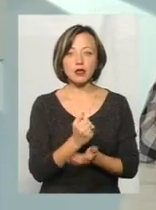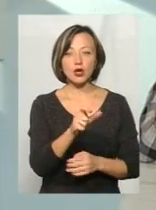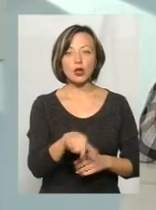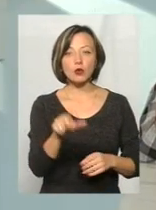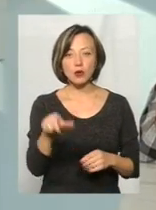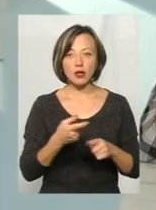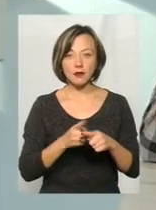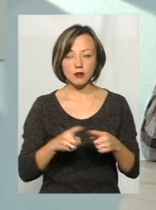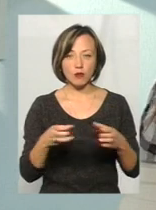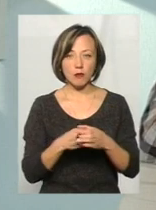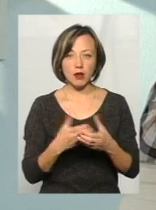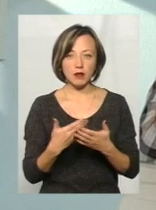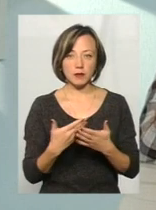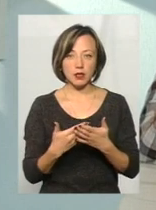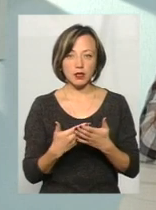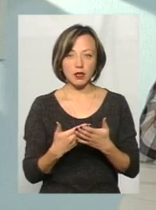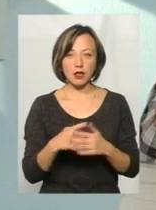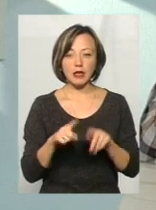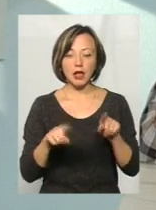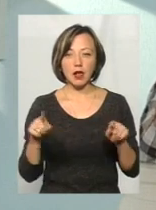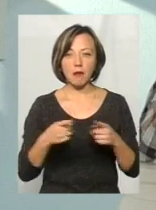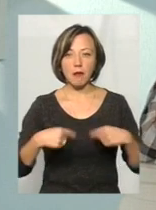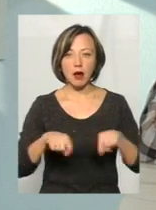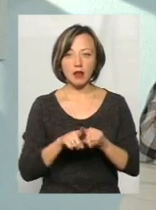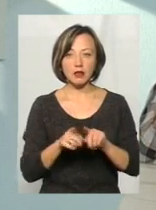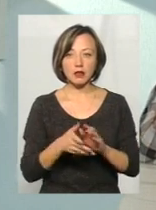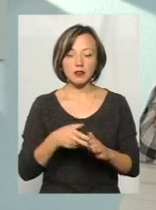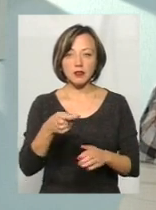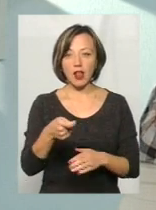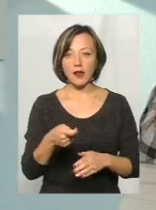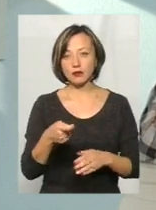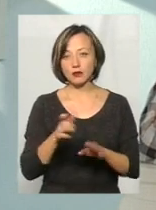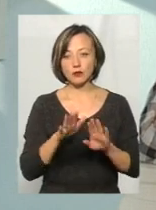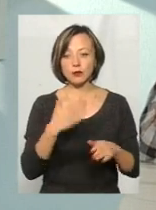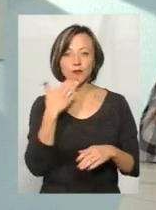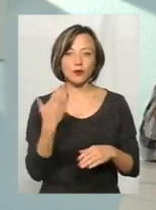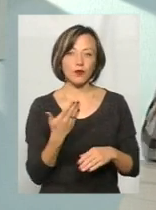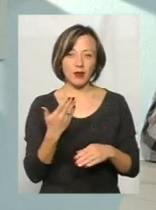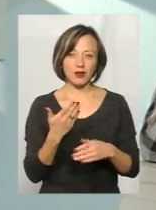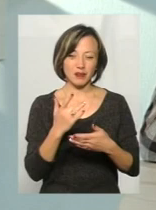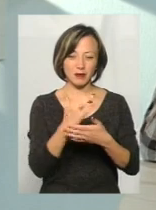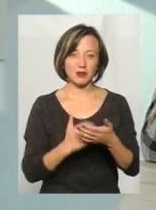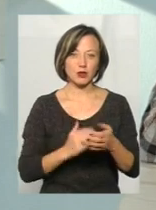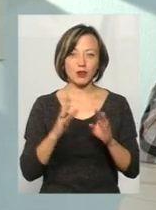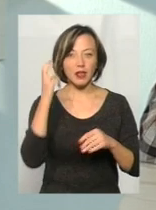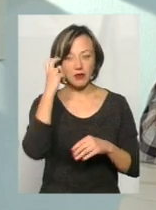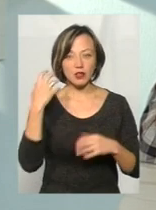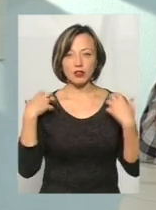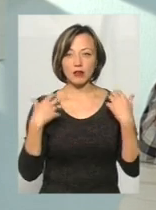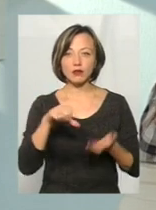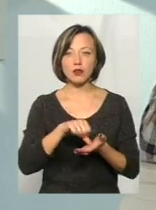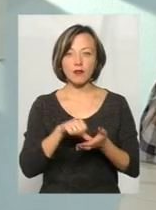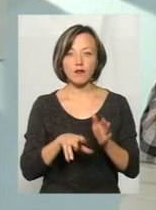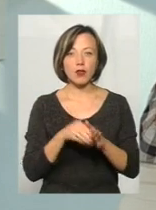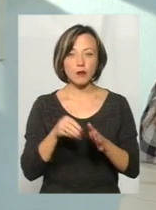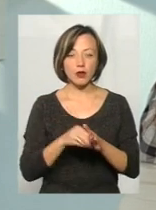в цій громаді. Наприклад, деякі партії виставляють технічний список для того, щоб відзвітуватись перед київським начальством, що вони взяли участь в